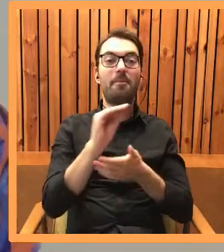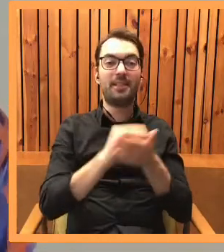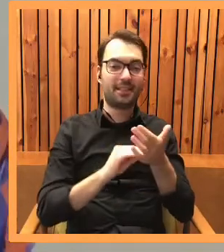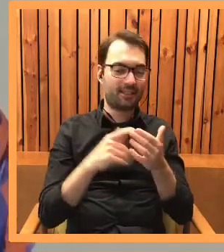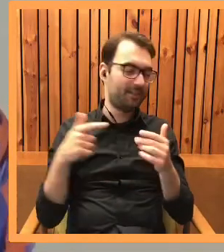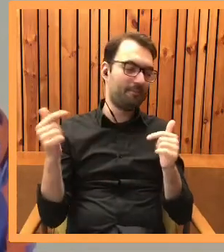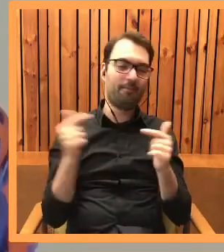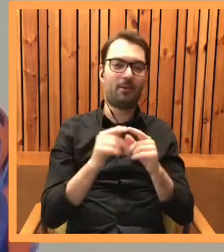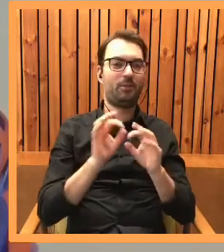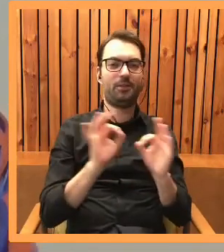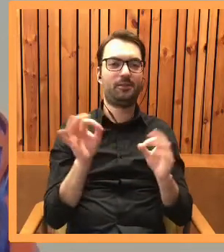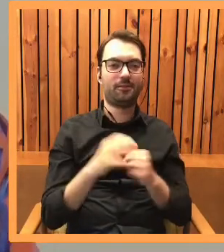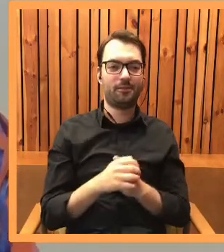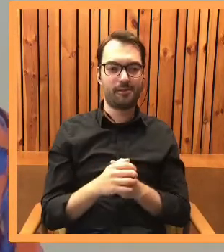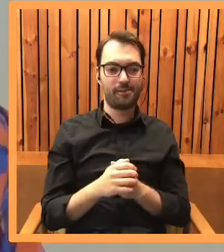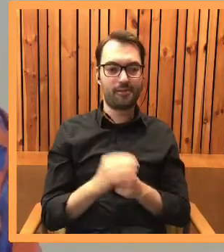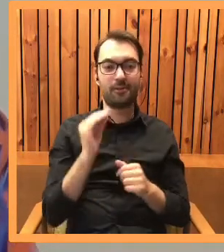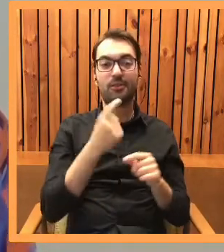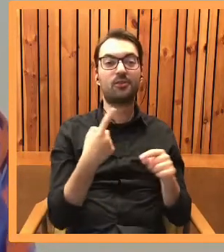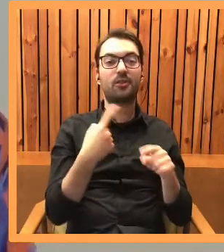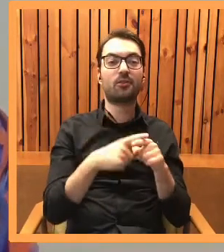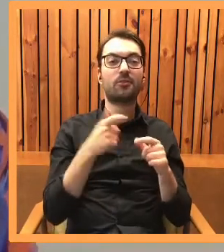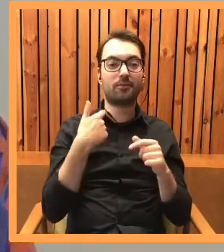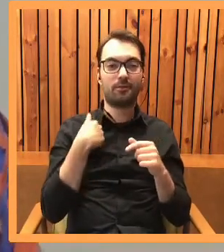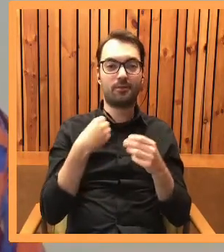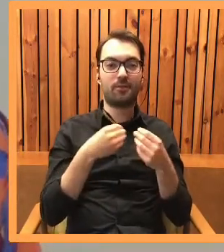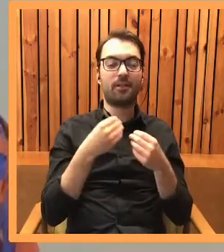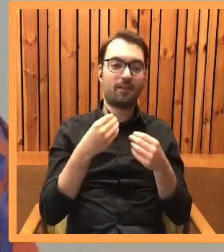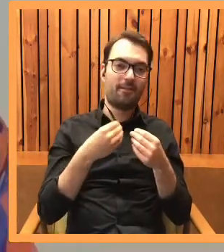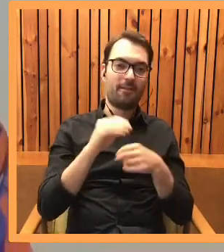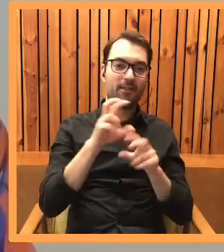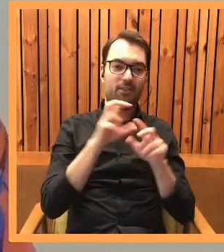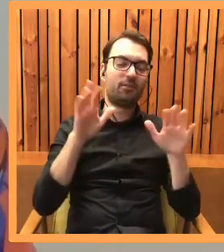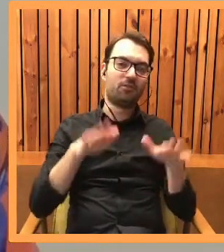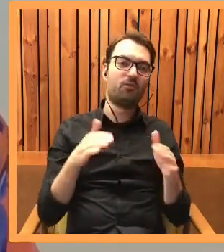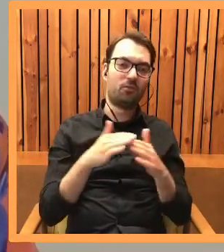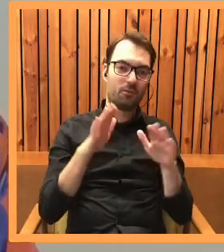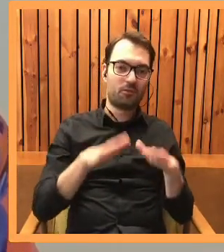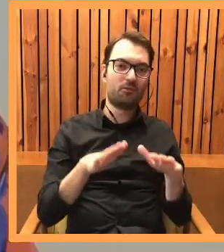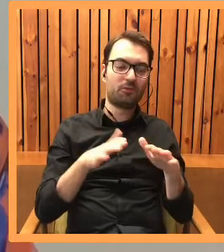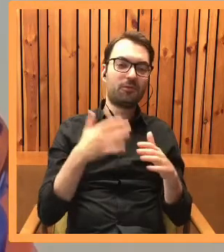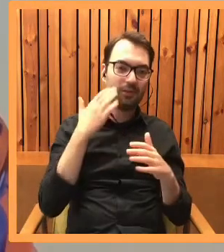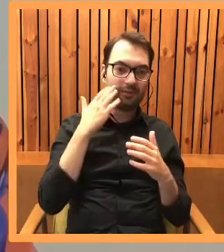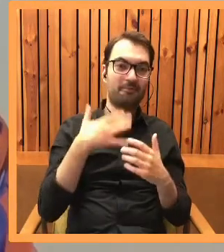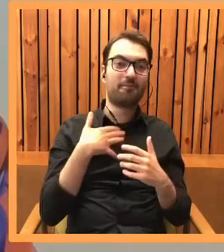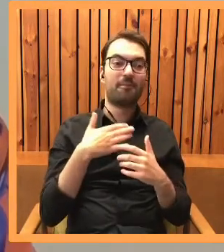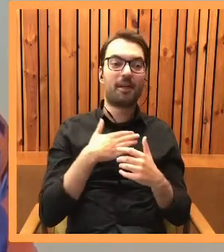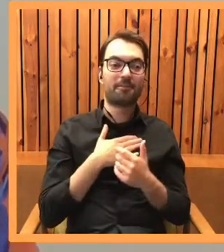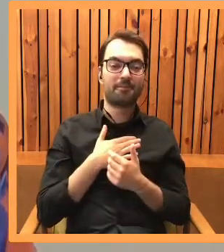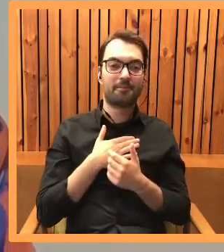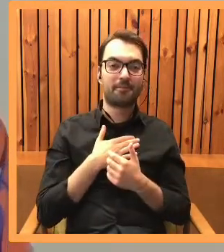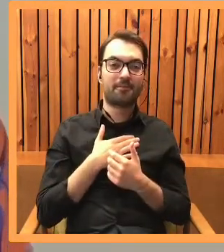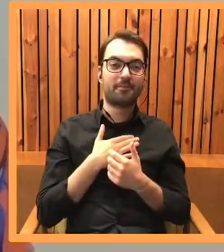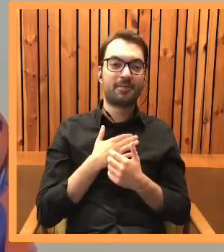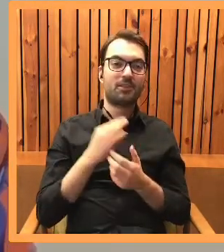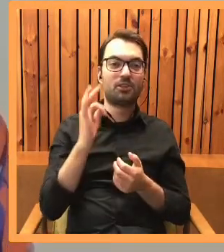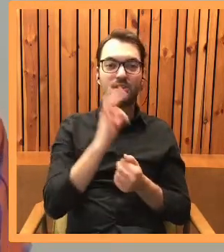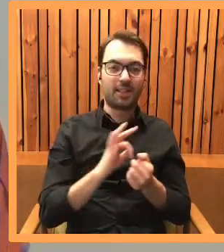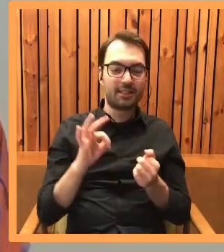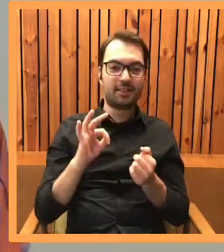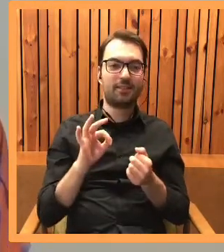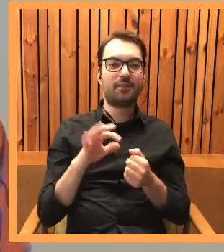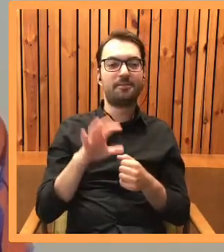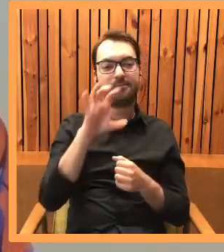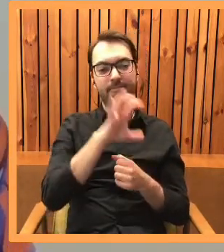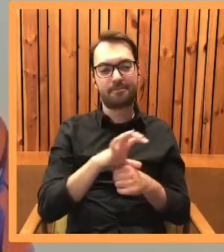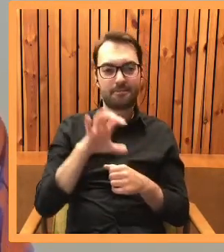sprawdziło. Dodatkowo spędzając więcej czasu w domu, miałam okazję lepiej przyjrzeć